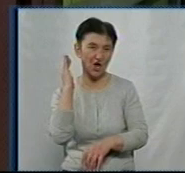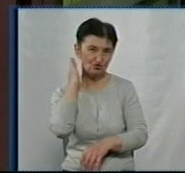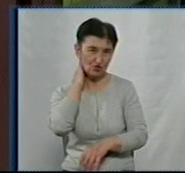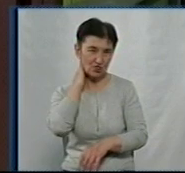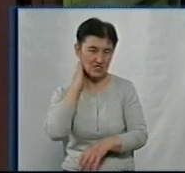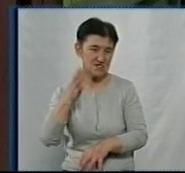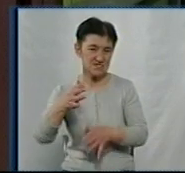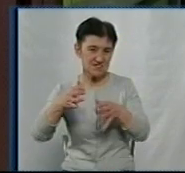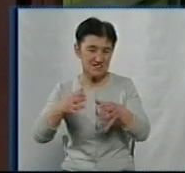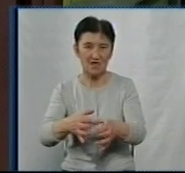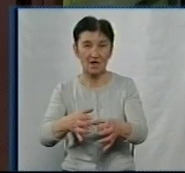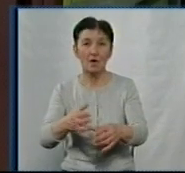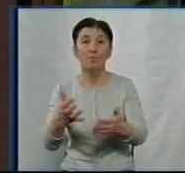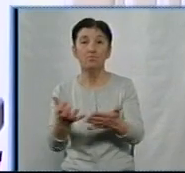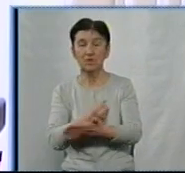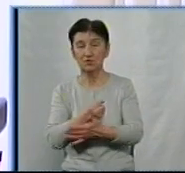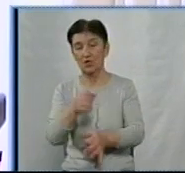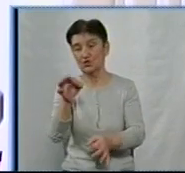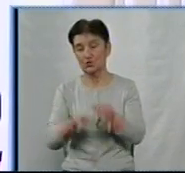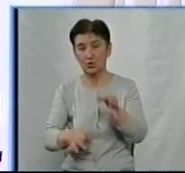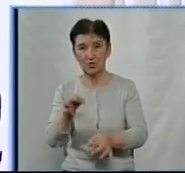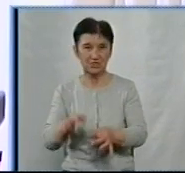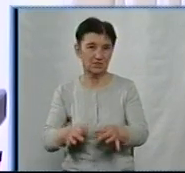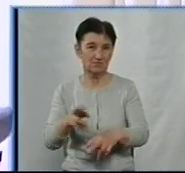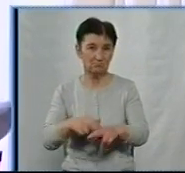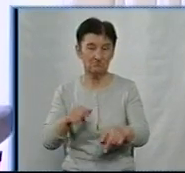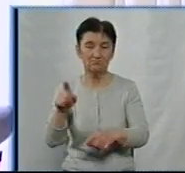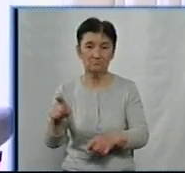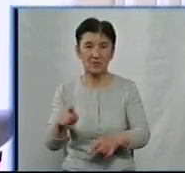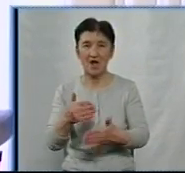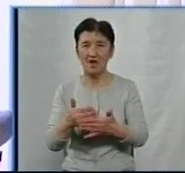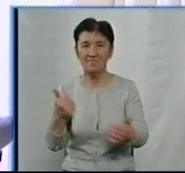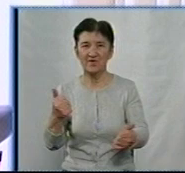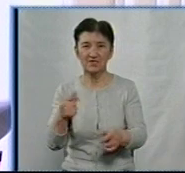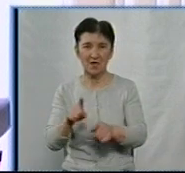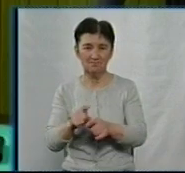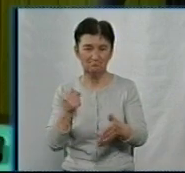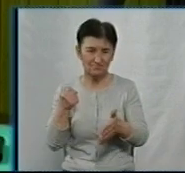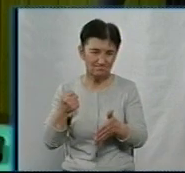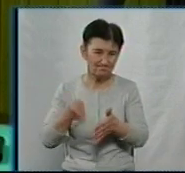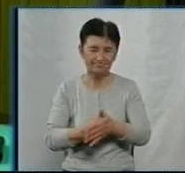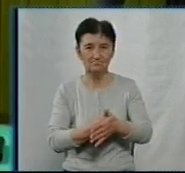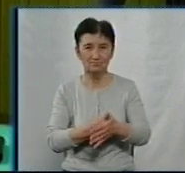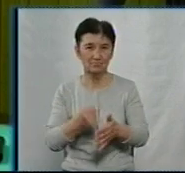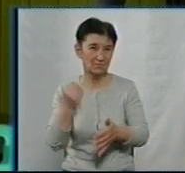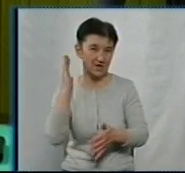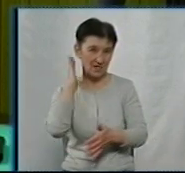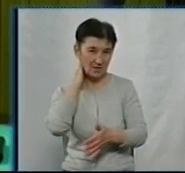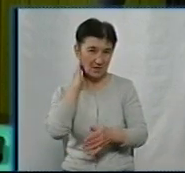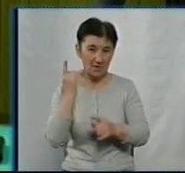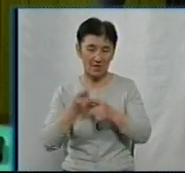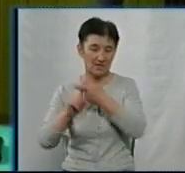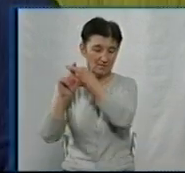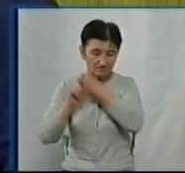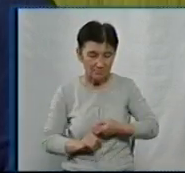секунд душив. За висновком судово-медичної експертизи, смерть настала від тупої травми шиї, що в подальшому спричинило зупинку серця.